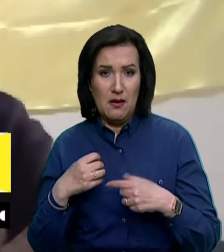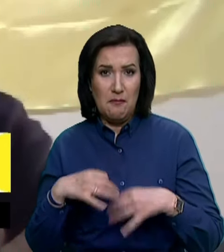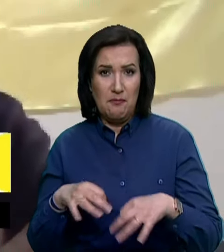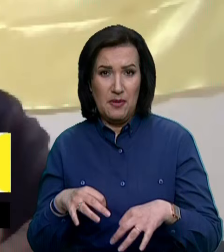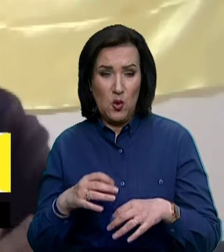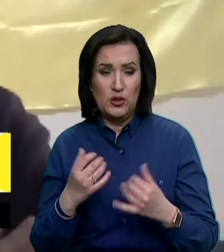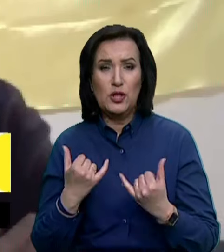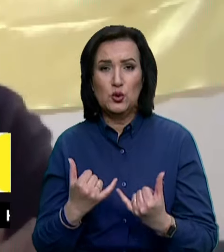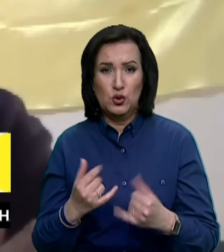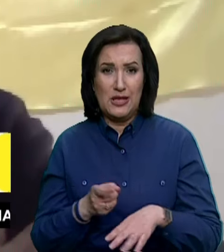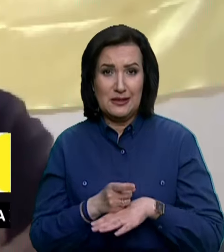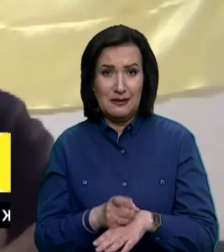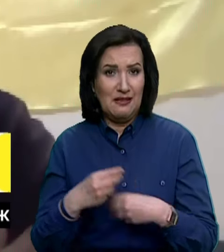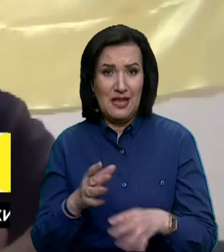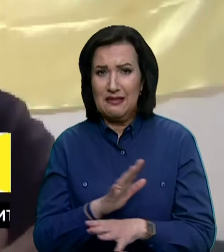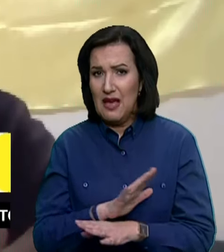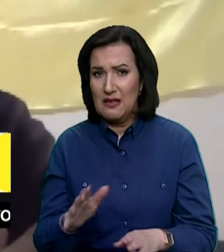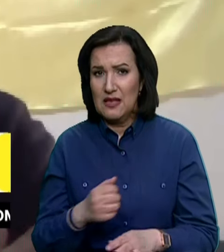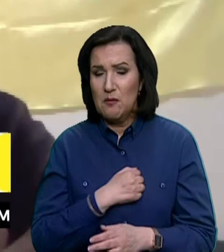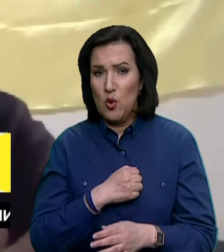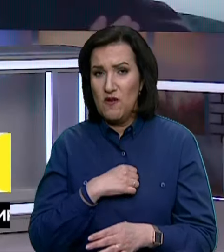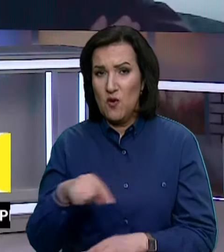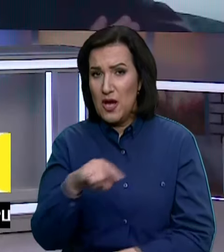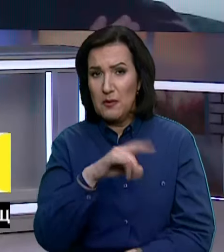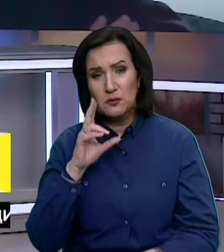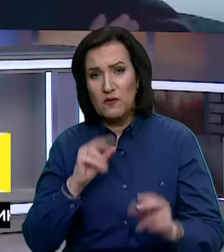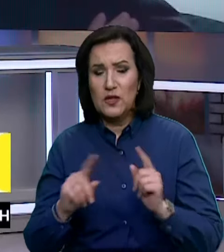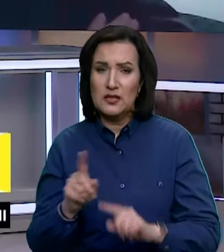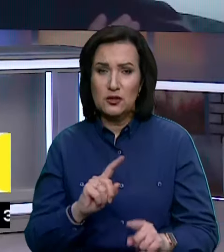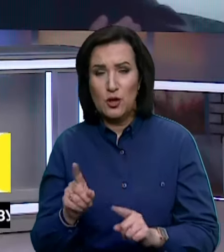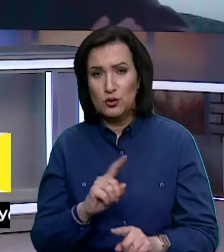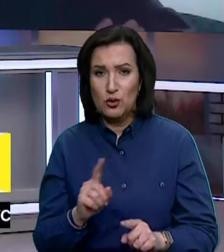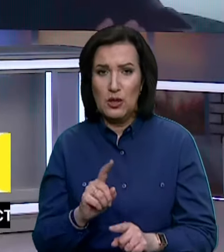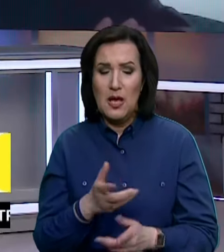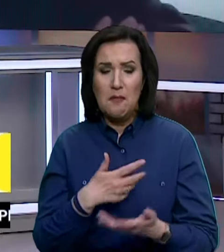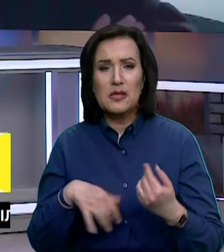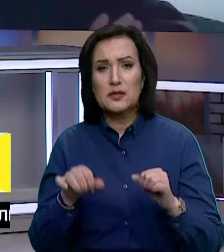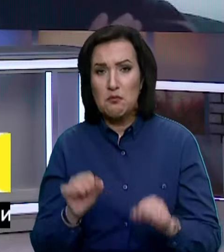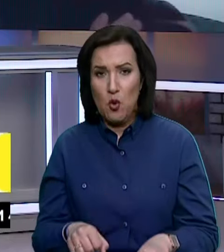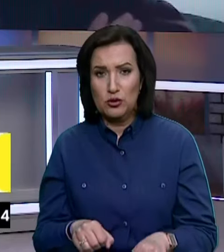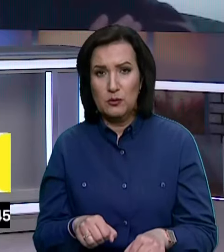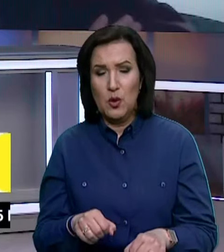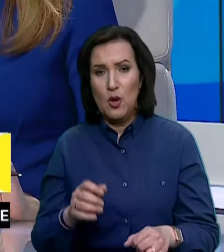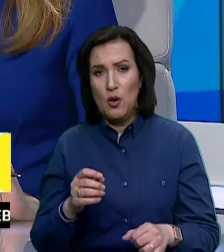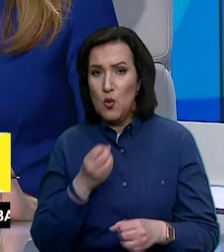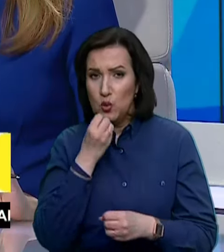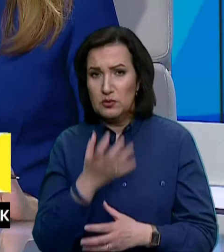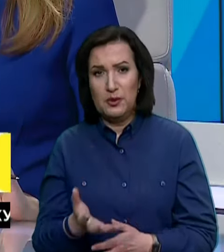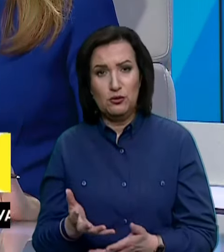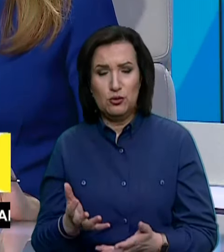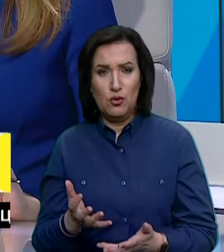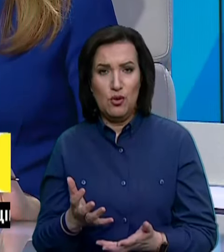більше сучасних танків, не дати зовсім бойової авіації, сподіватися, що ми зможемо успішно